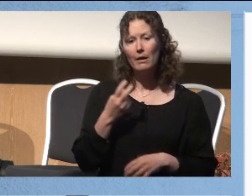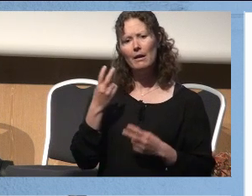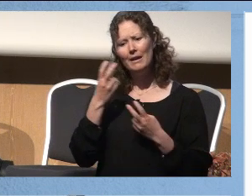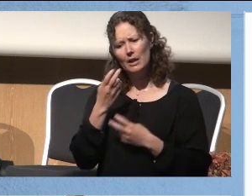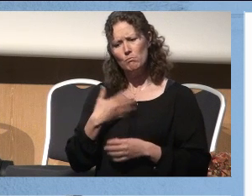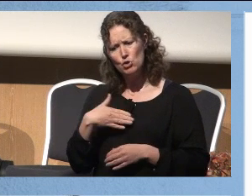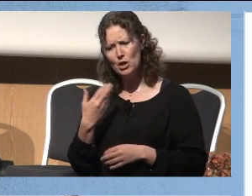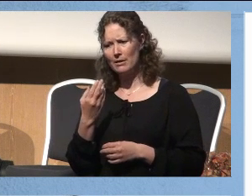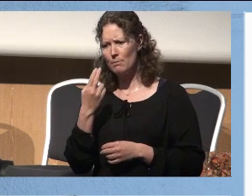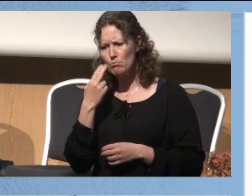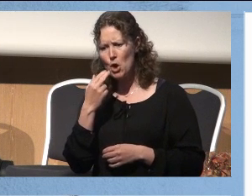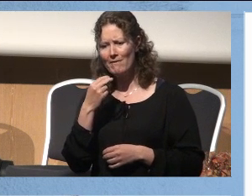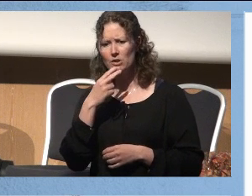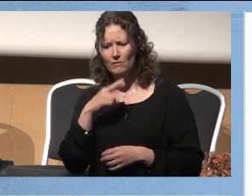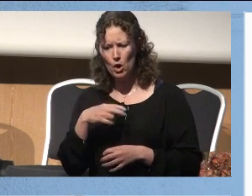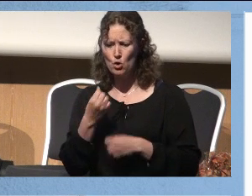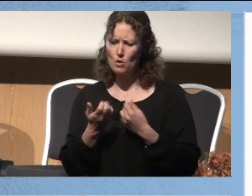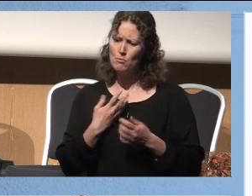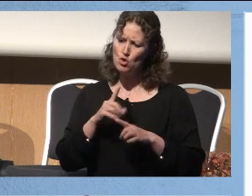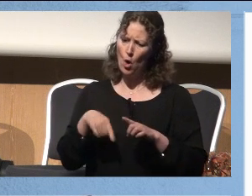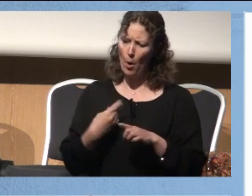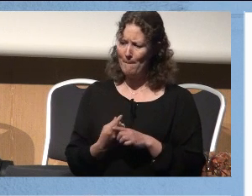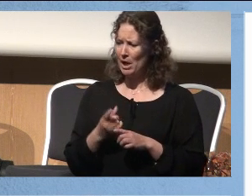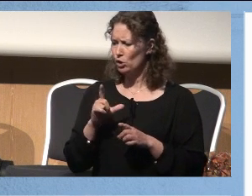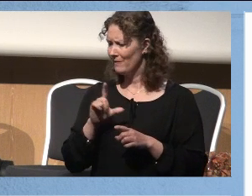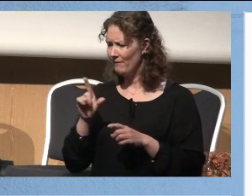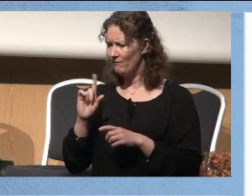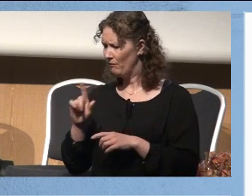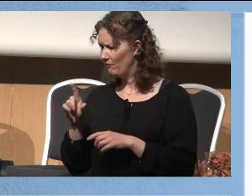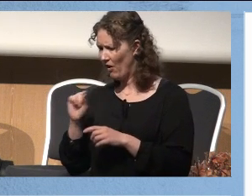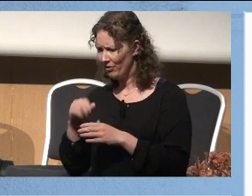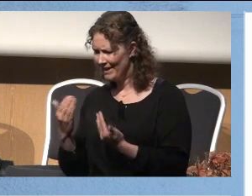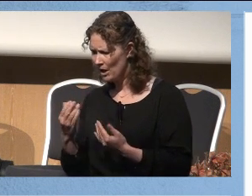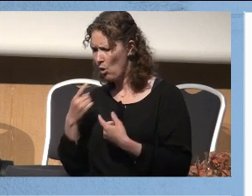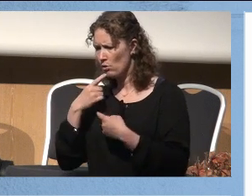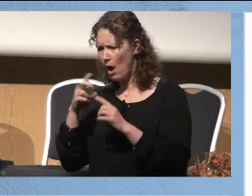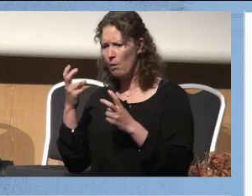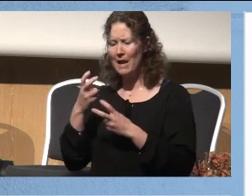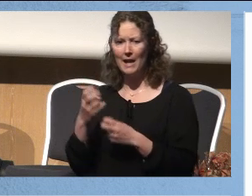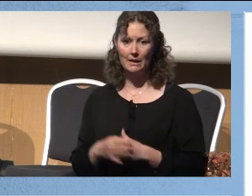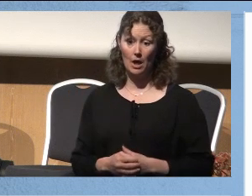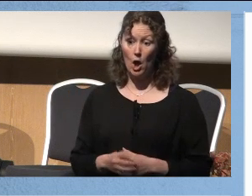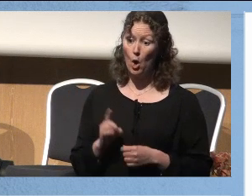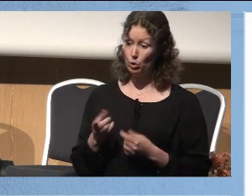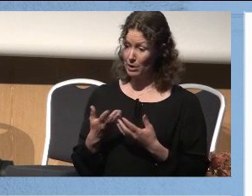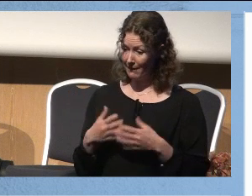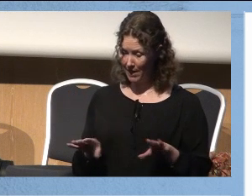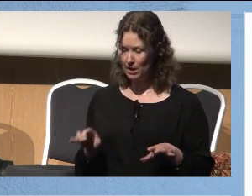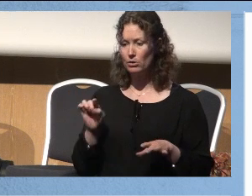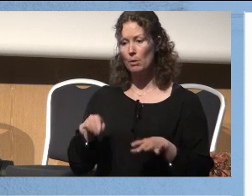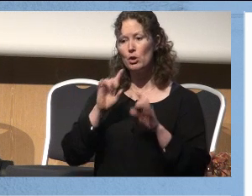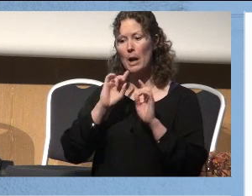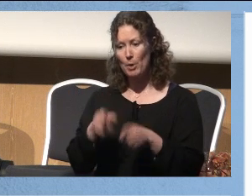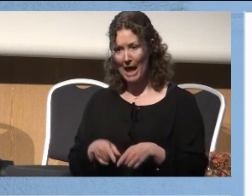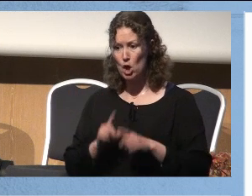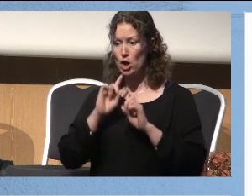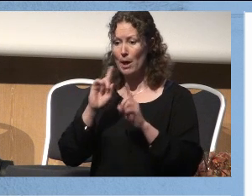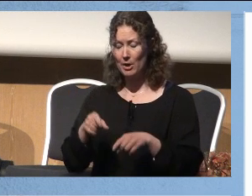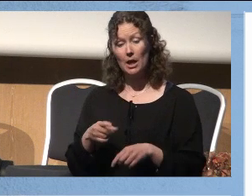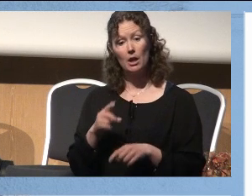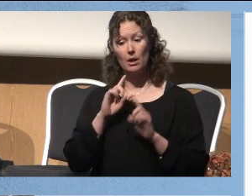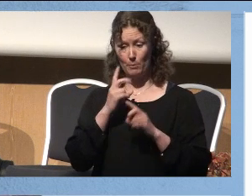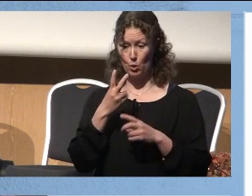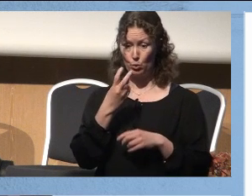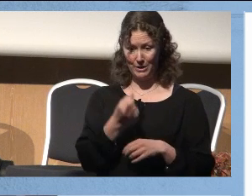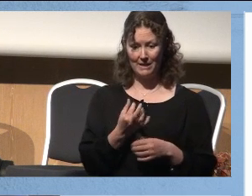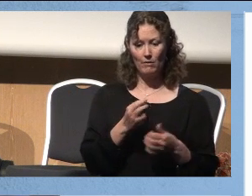prøvesvar, og vi gjør mye om igjen fordi vi ikke fant, og vi ga opp å vente. Når det er ferdig, så er det å rapportere og rapportere, er to ting, det er